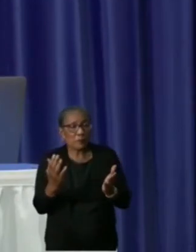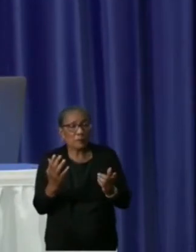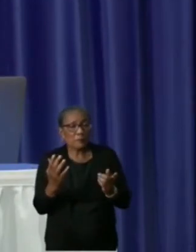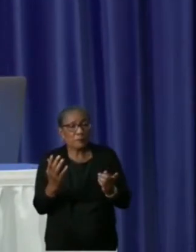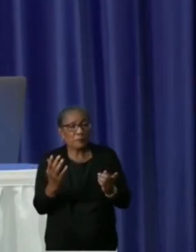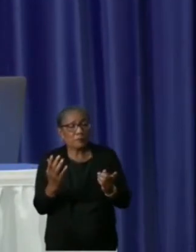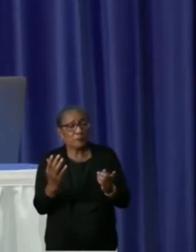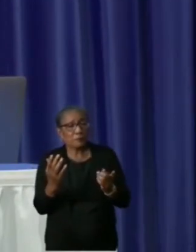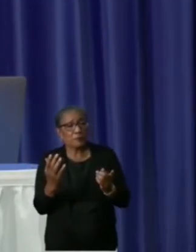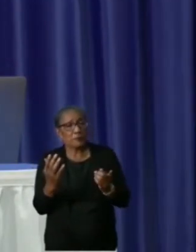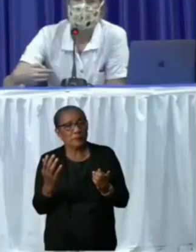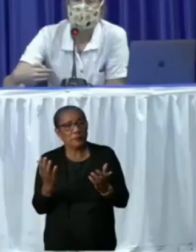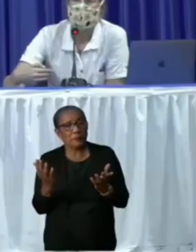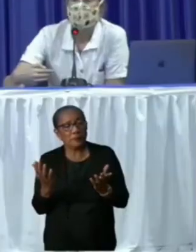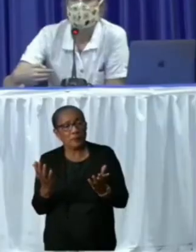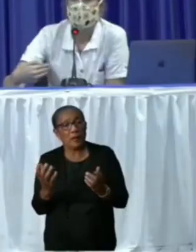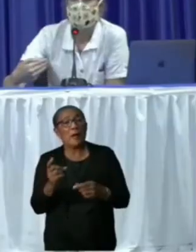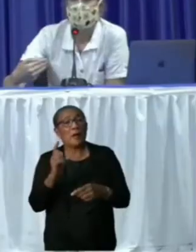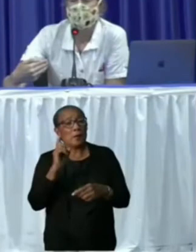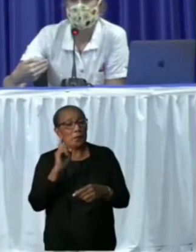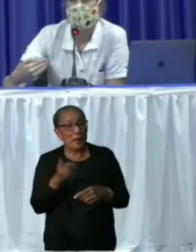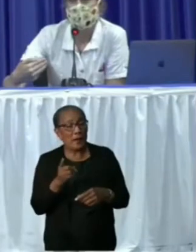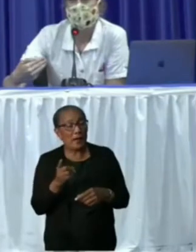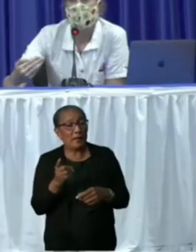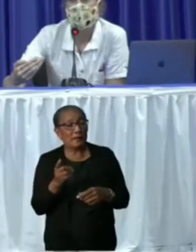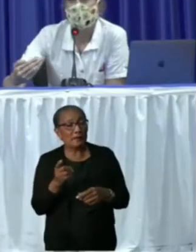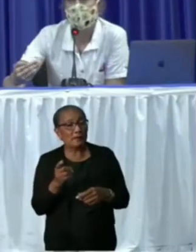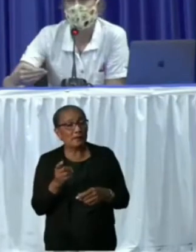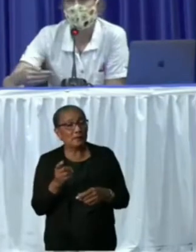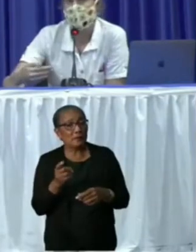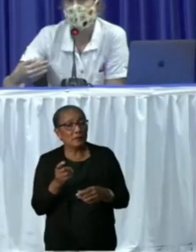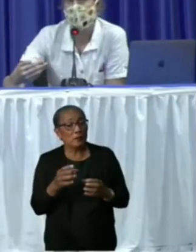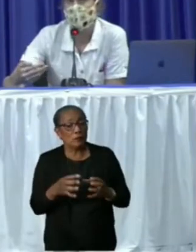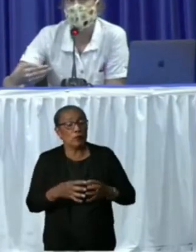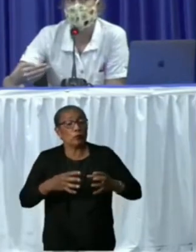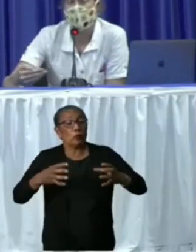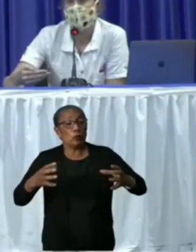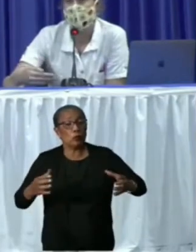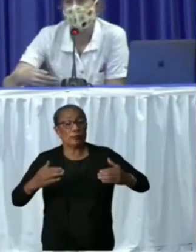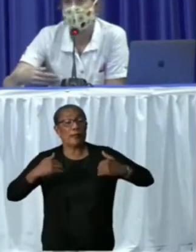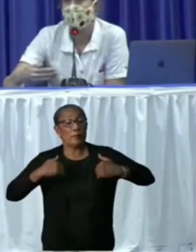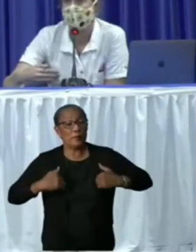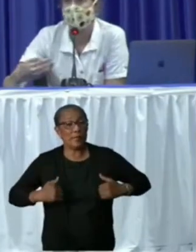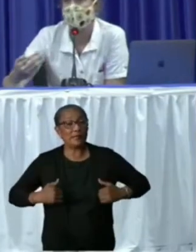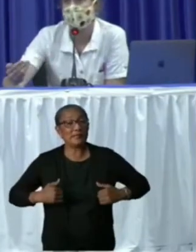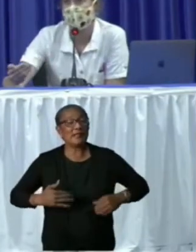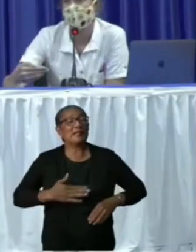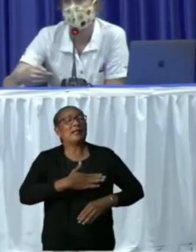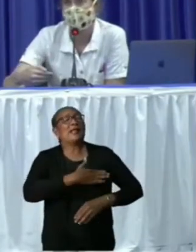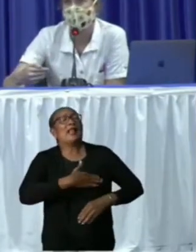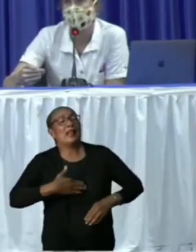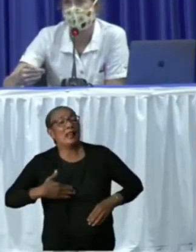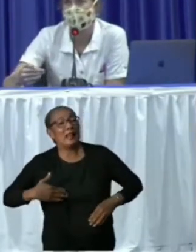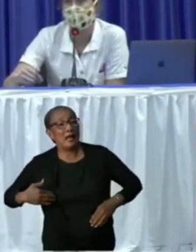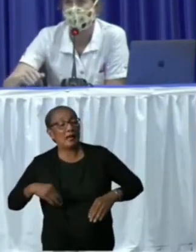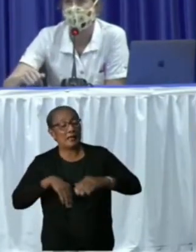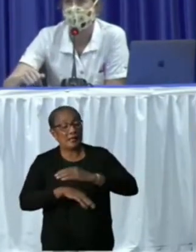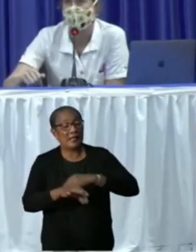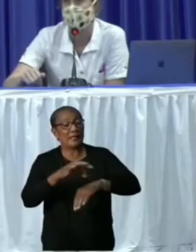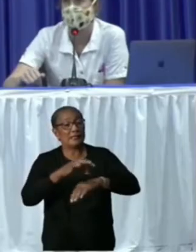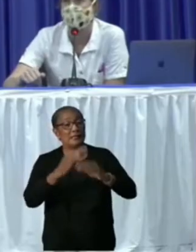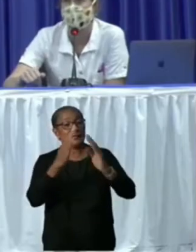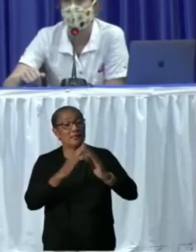management control team. In de eerste zeven dagen van september zijn al twintig personen overleden aan de